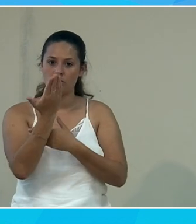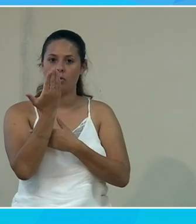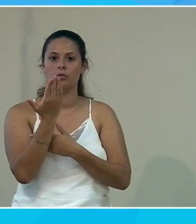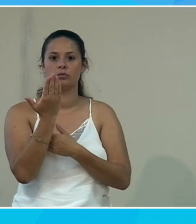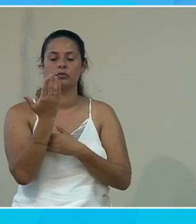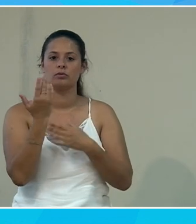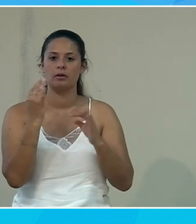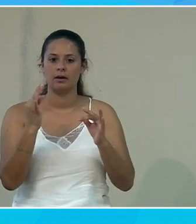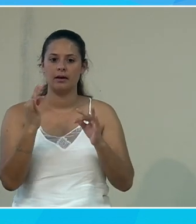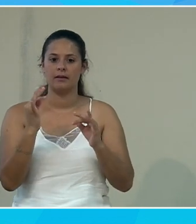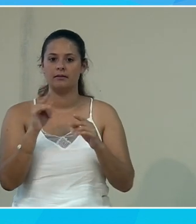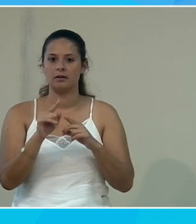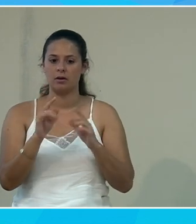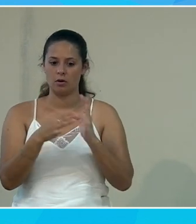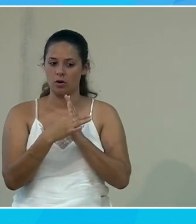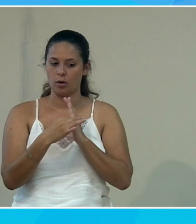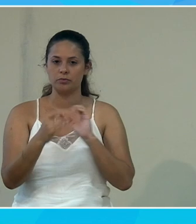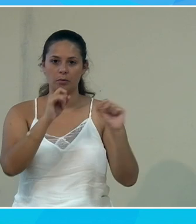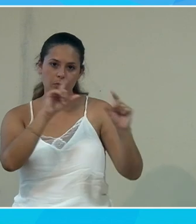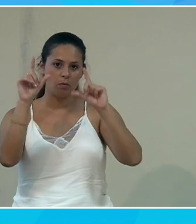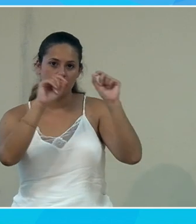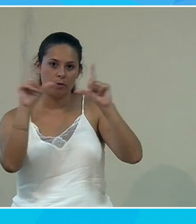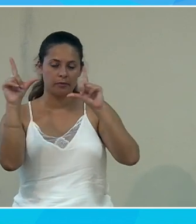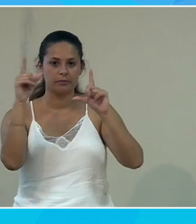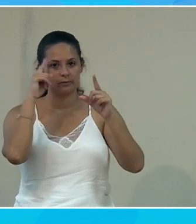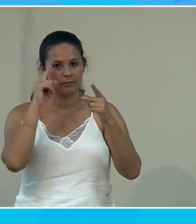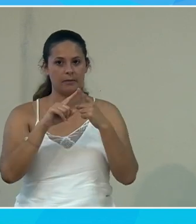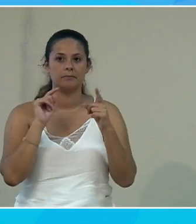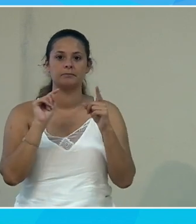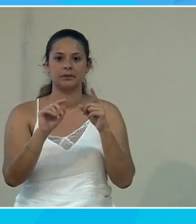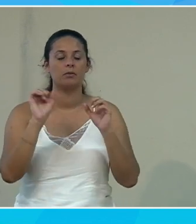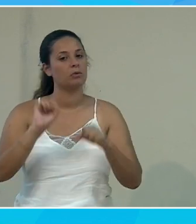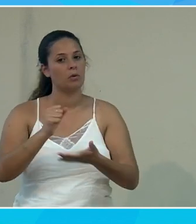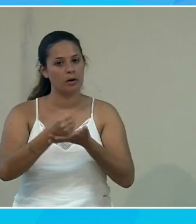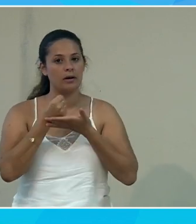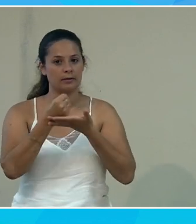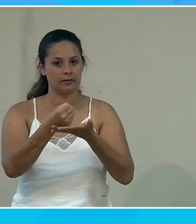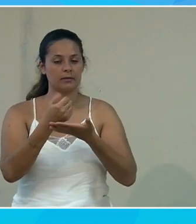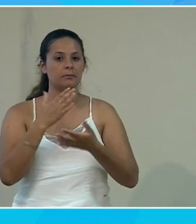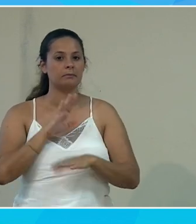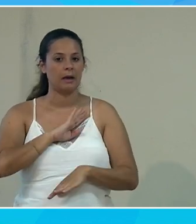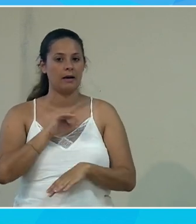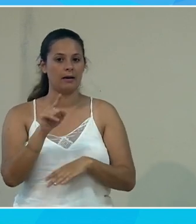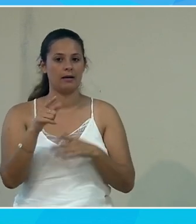options au niveau du powerpoint en quoi le powerpoint peut nous aider en accessibilité